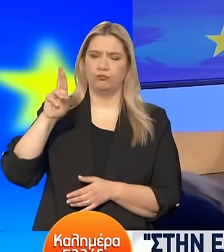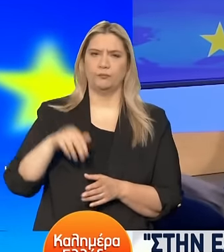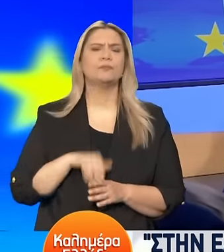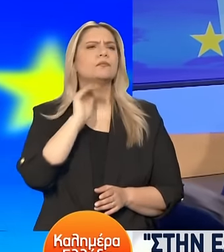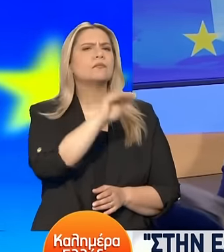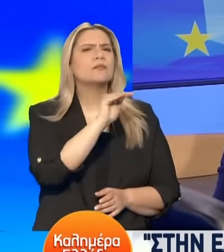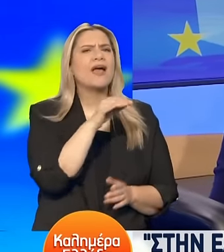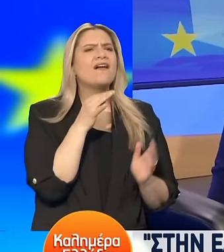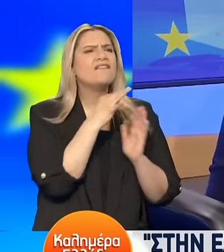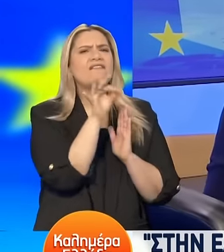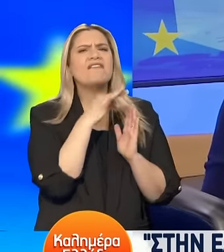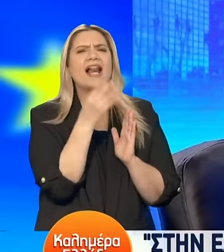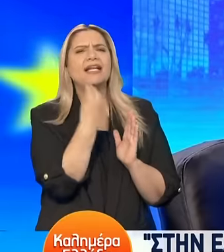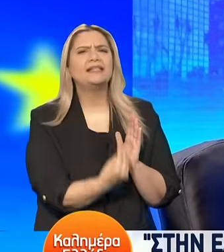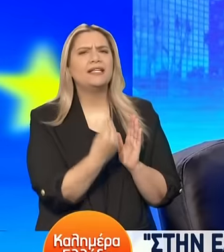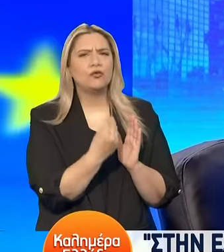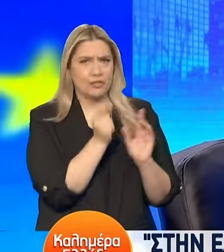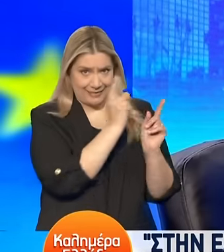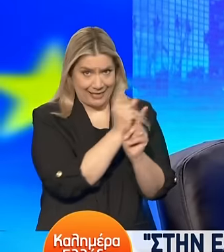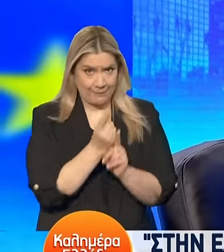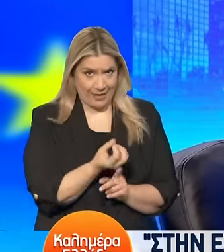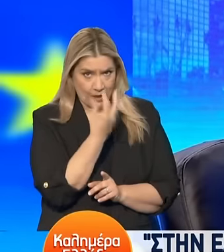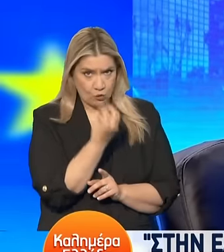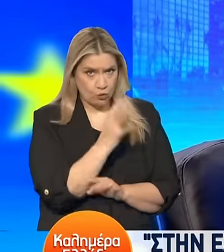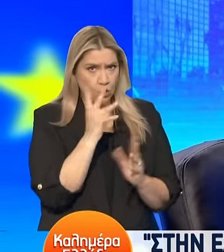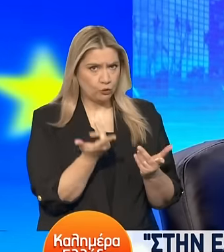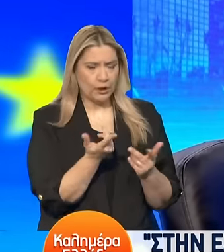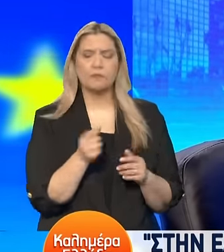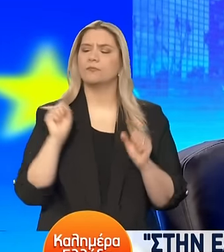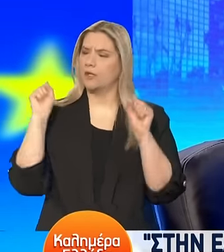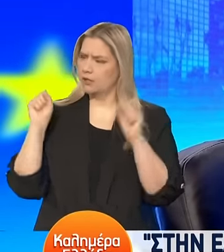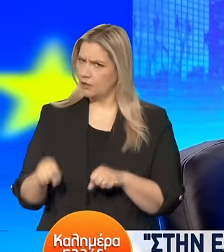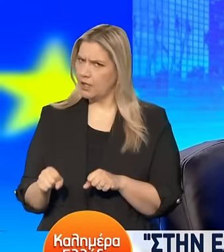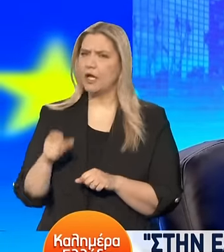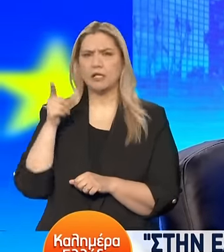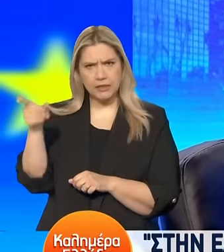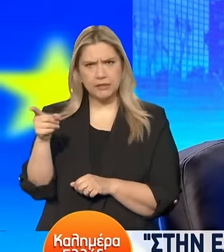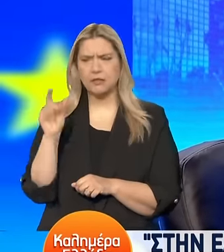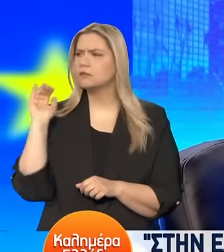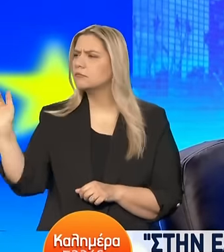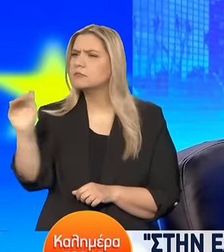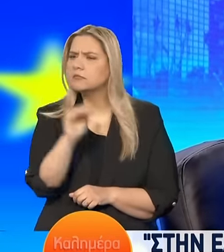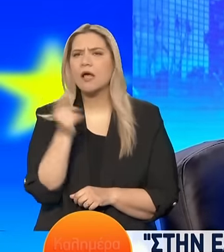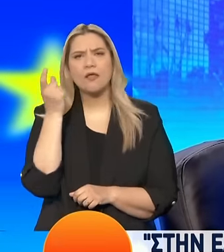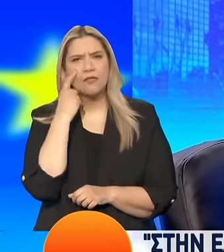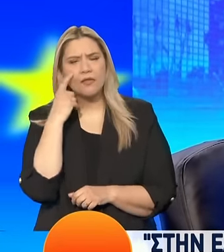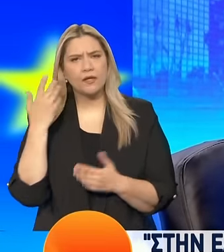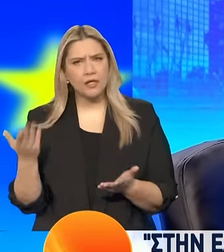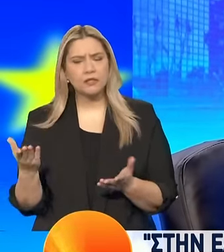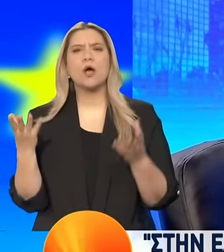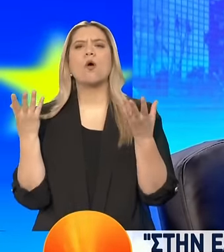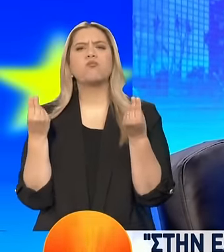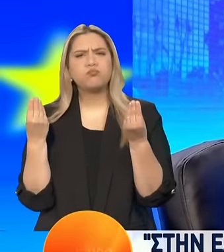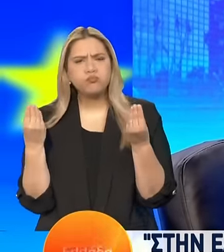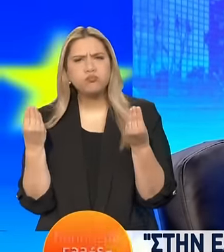προϊόντα που οι πολίτες έχουν δημιώσει. Ναι, αφορά προϊόντα. Νομίζω ότι και εσείς άμα κάνετε ρεπορτάζ θα δείτε ότι έχουμε πια σε αρκετά